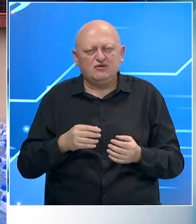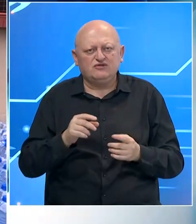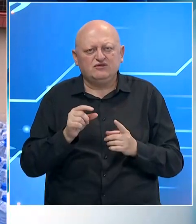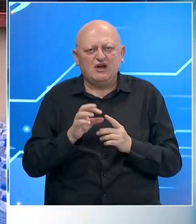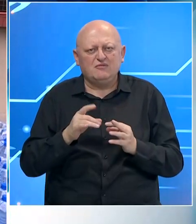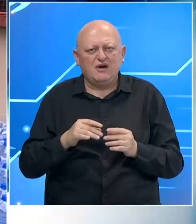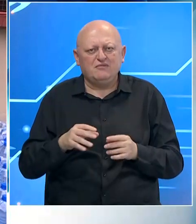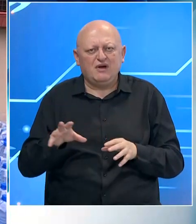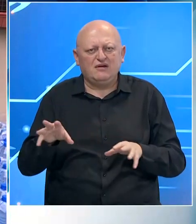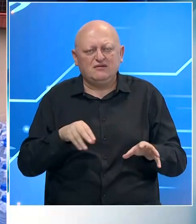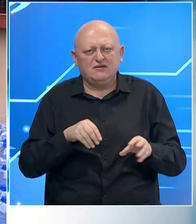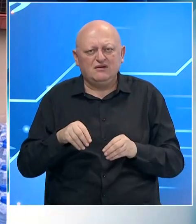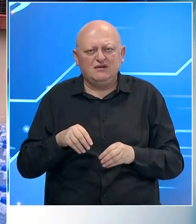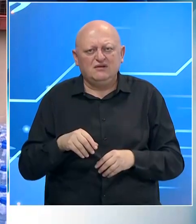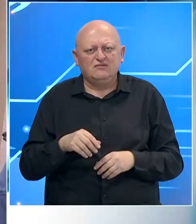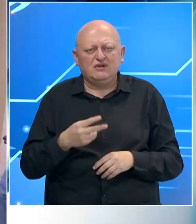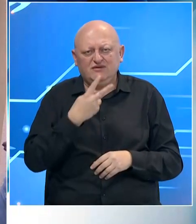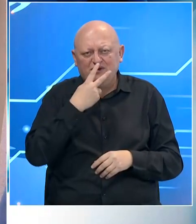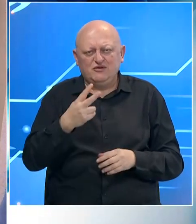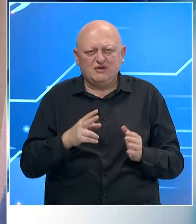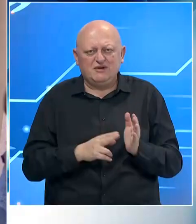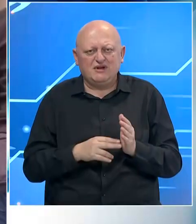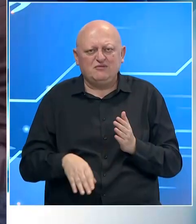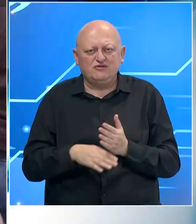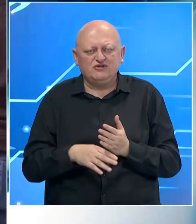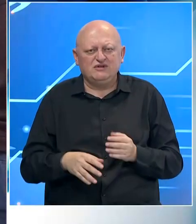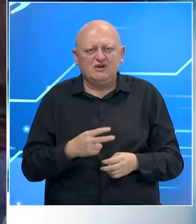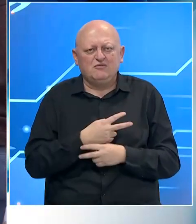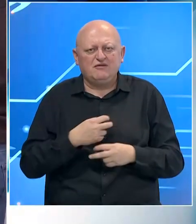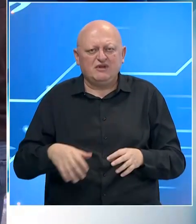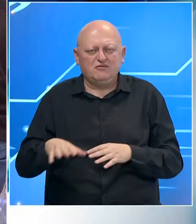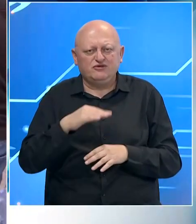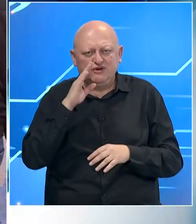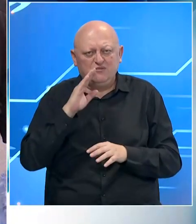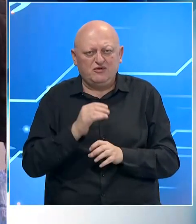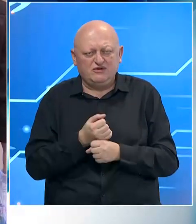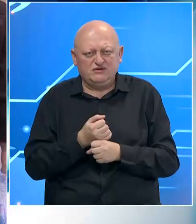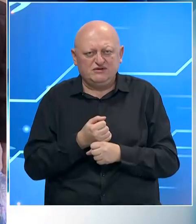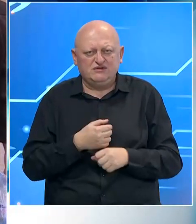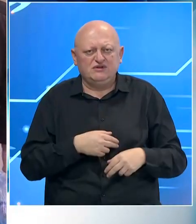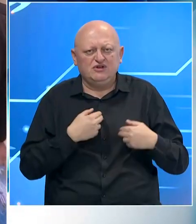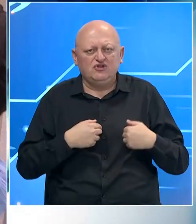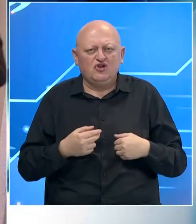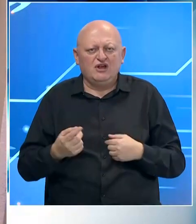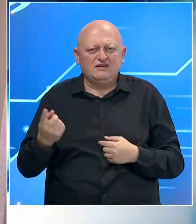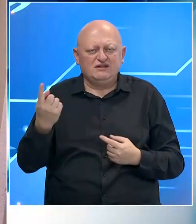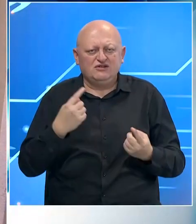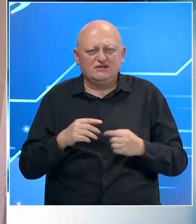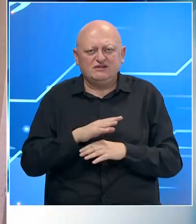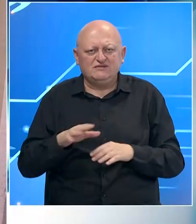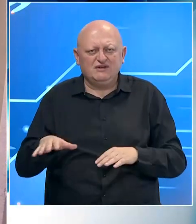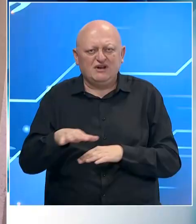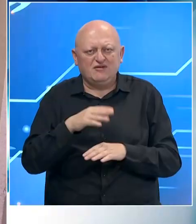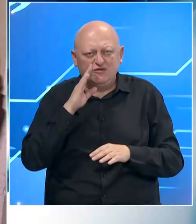žiroračuna i Paypala prikupila 2 miliona maraka pomoći za poplavljena područja u Bosni i Hercegovini. Donacije